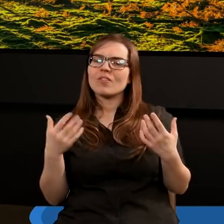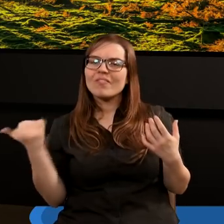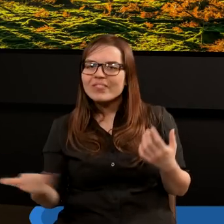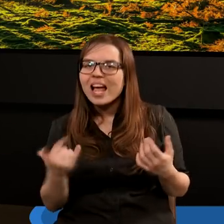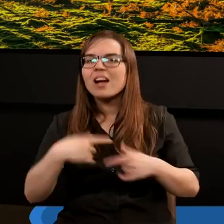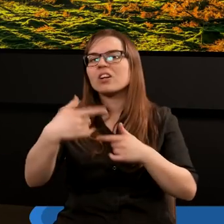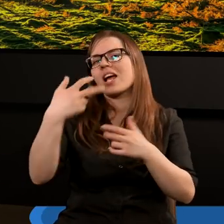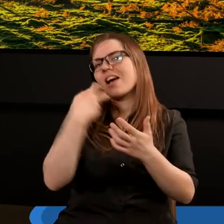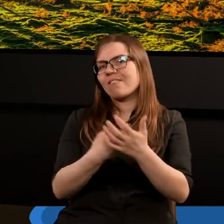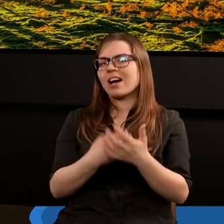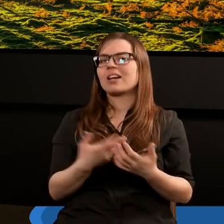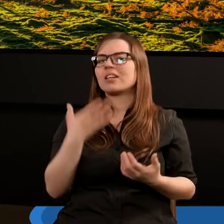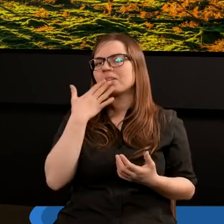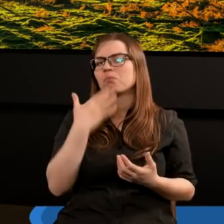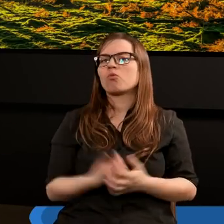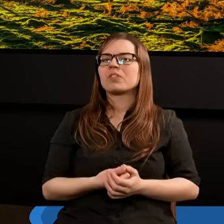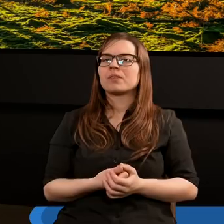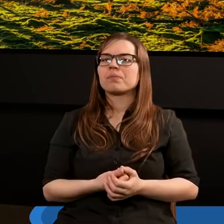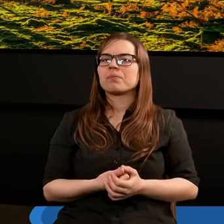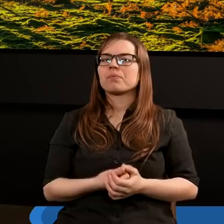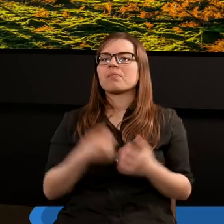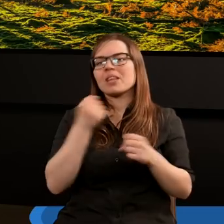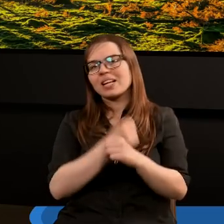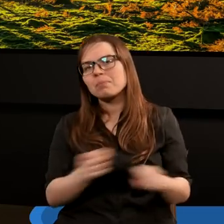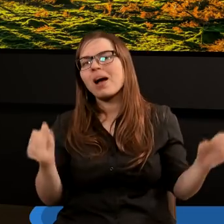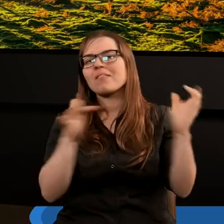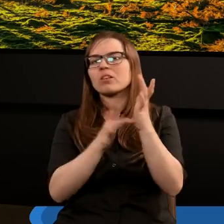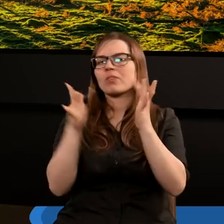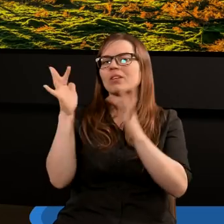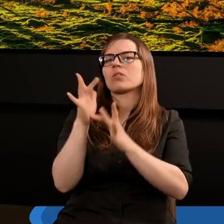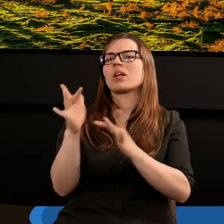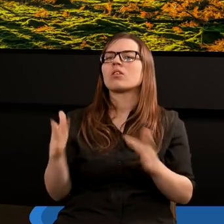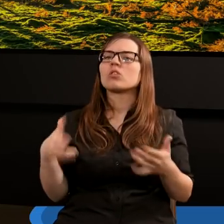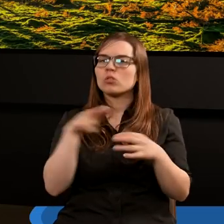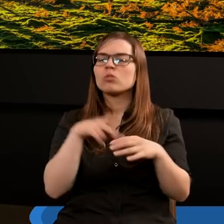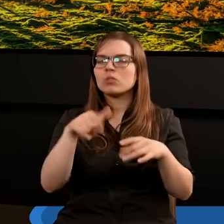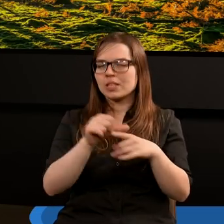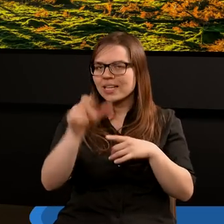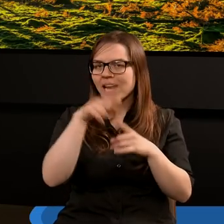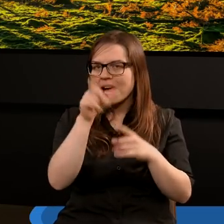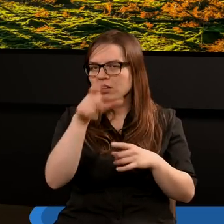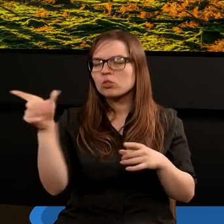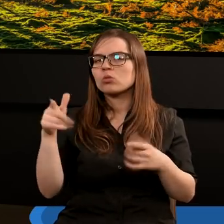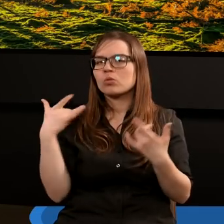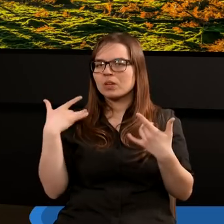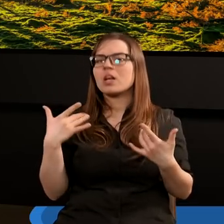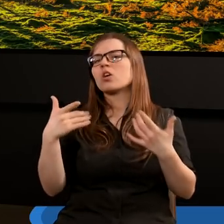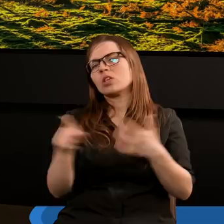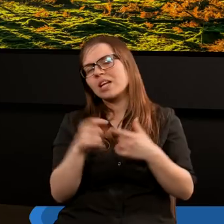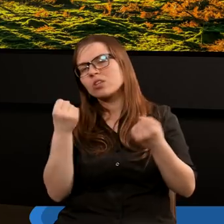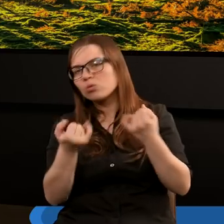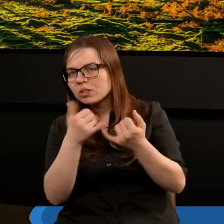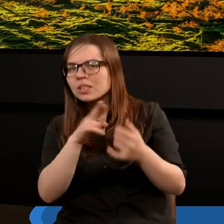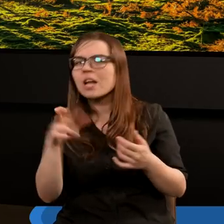mówi o wiecznej Ewangelii, mówi o dobrodziejstwie tej Ewangelii, mówi o zbawieniu w Jezusie Chrystusie, co się stało na krzyżu, ale Bóg mówi o